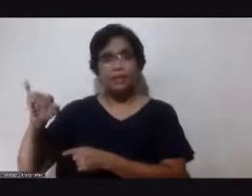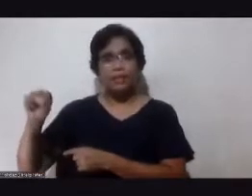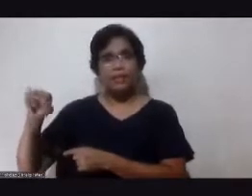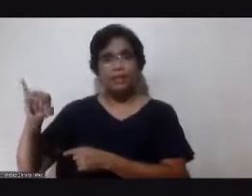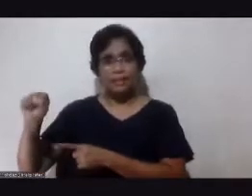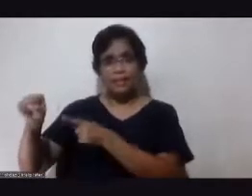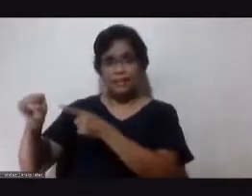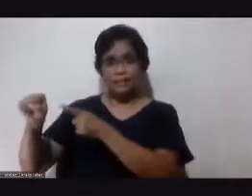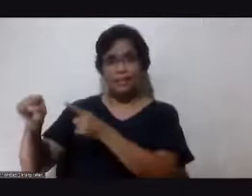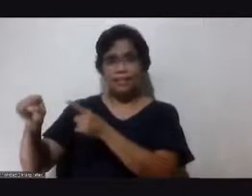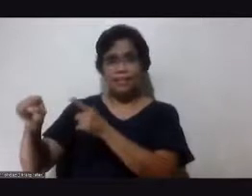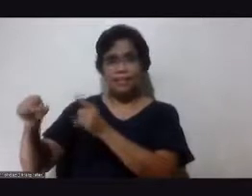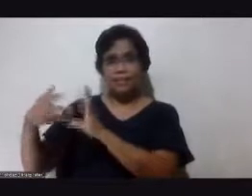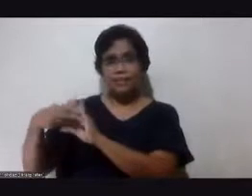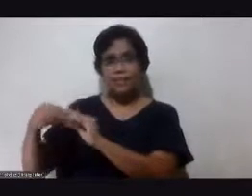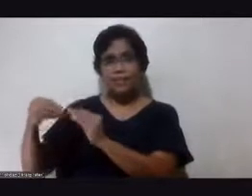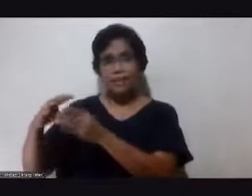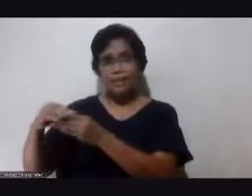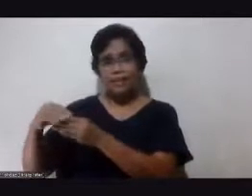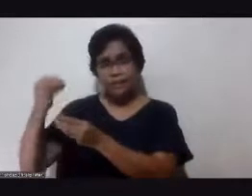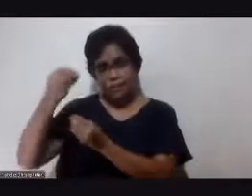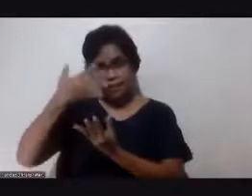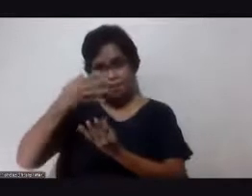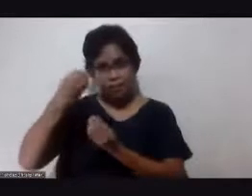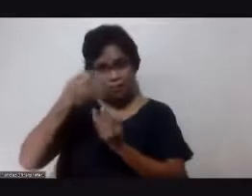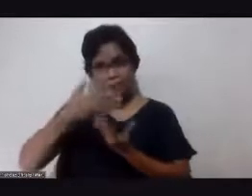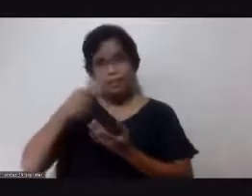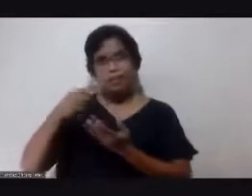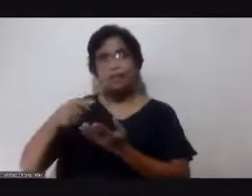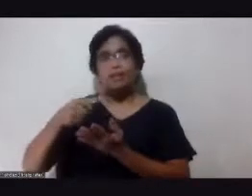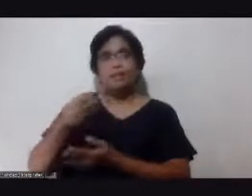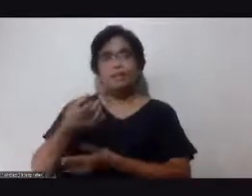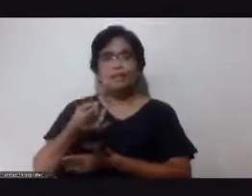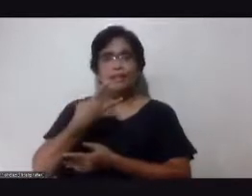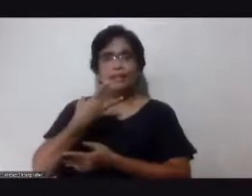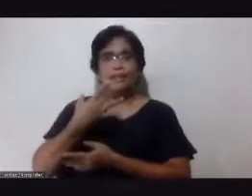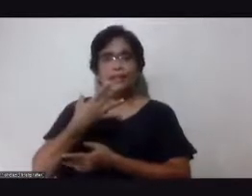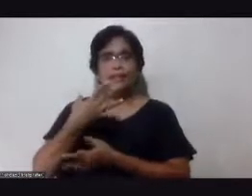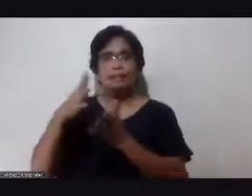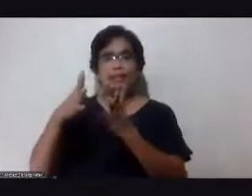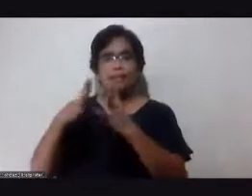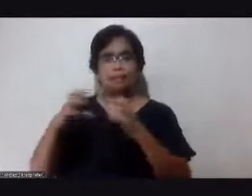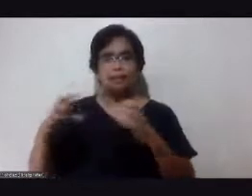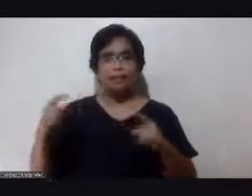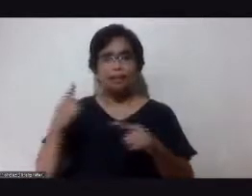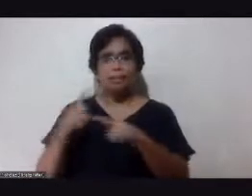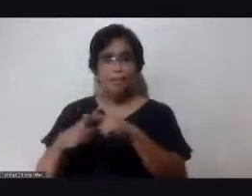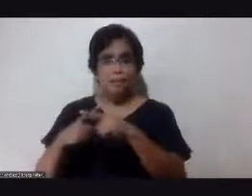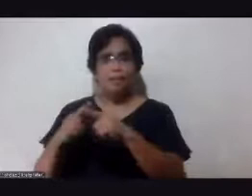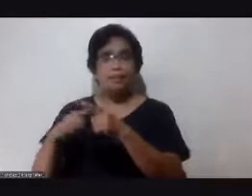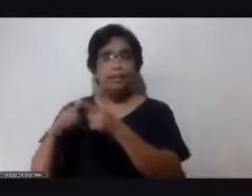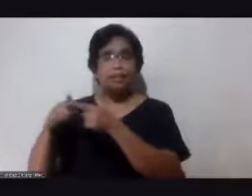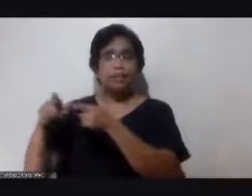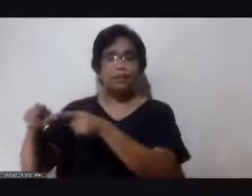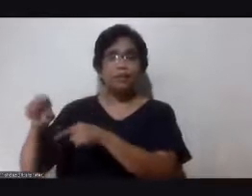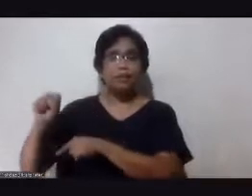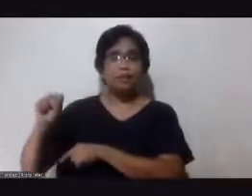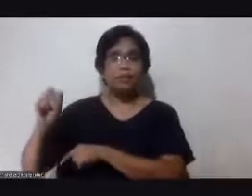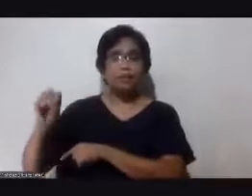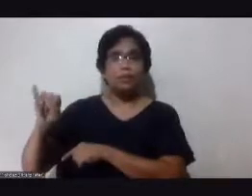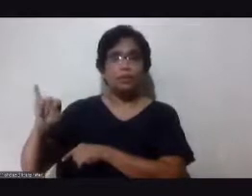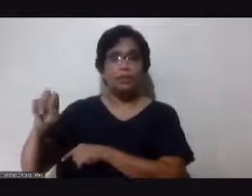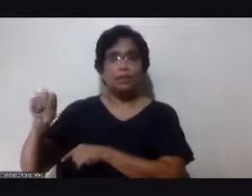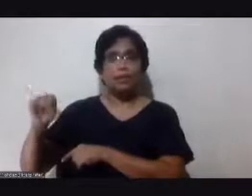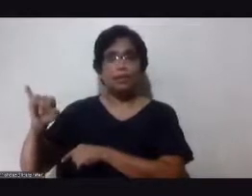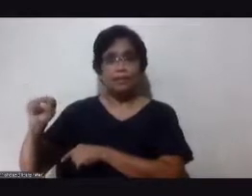na uminom yung kaibigan niya ng ampalaya plus at yung breakout ng psoriasis niya huminto